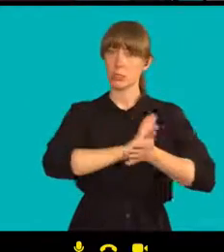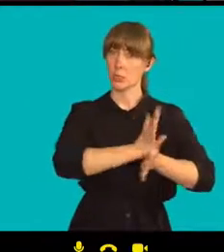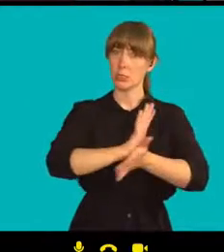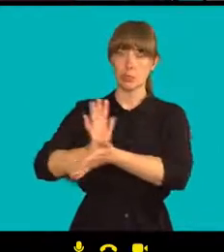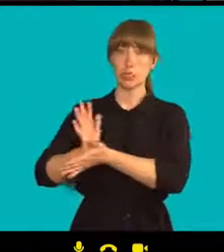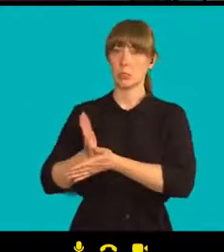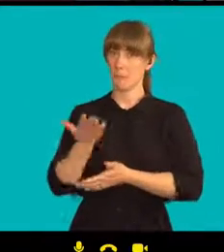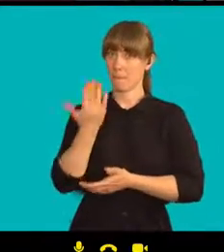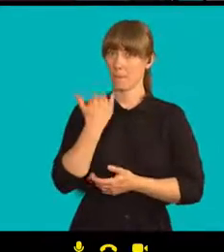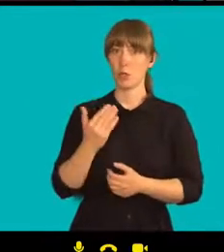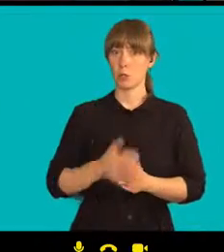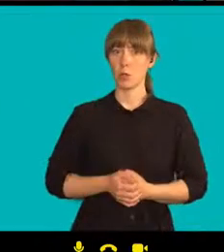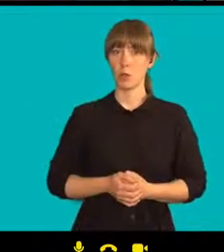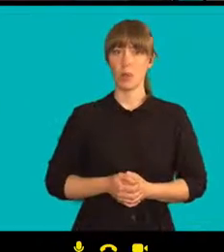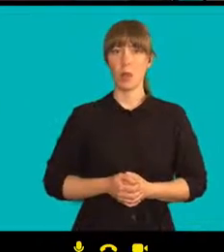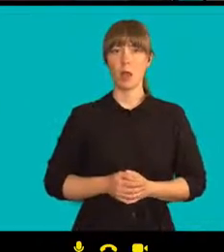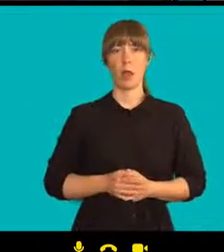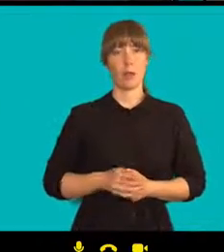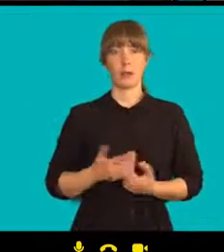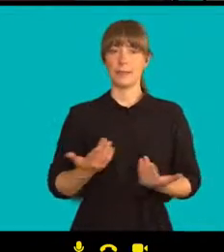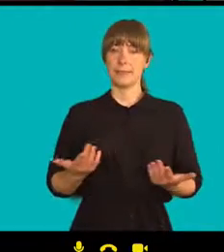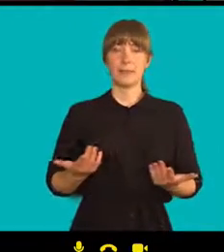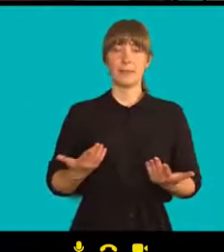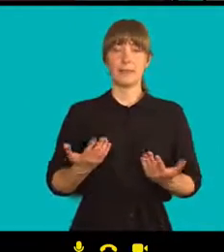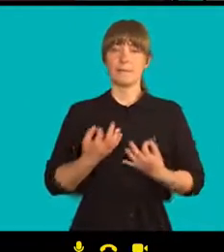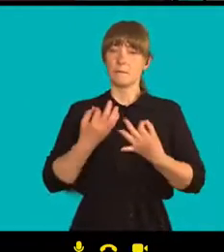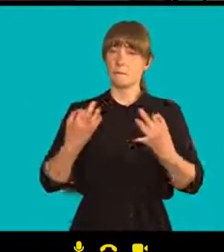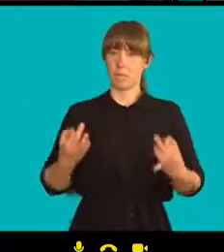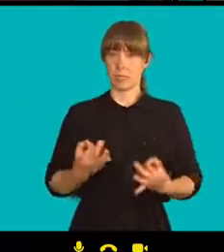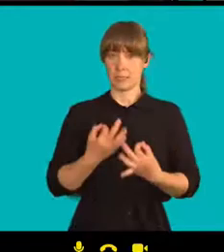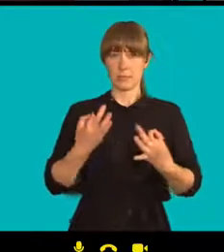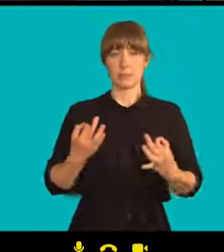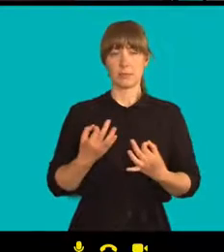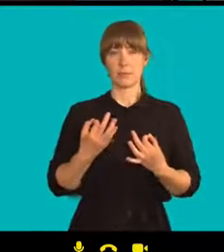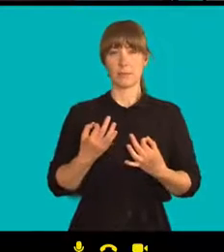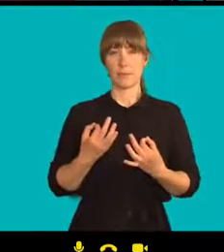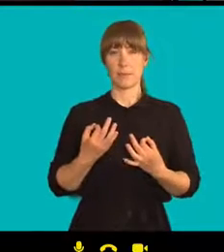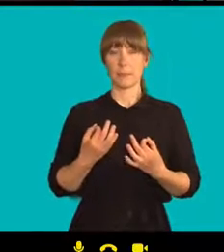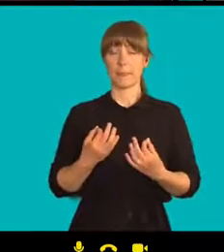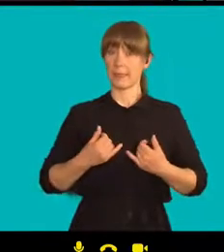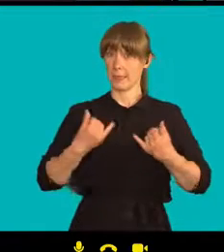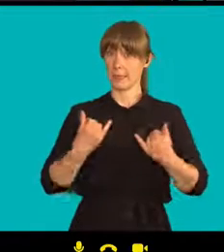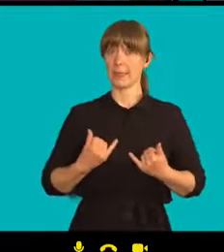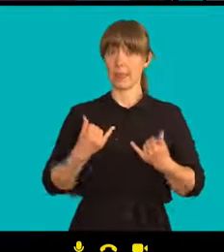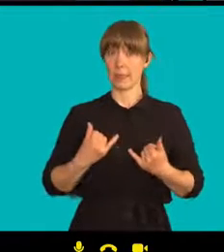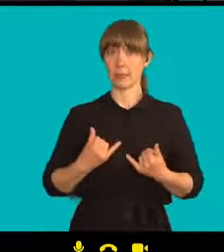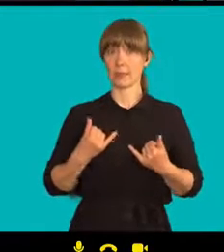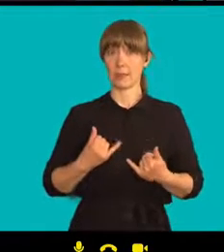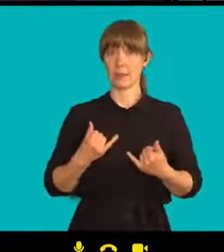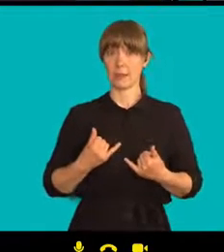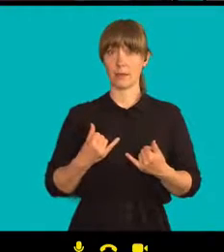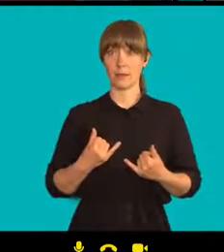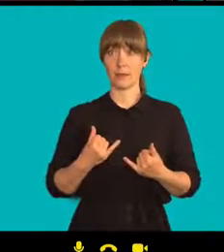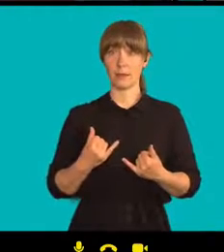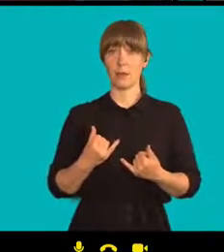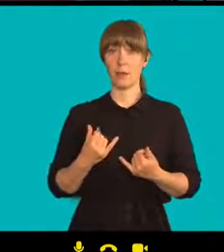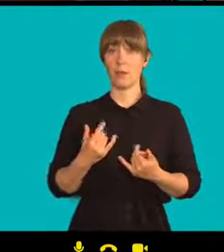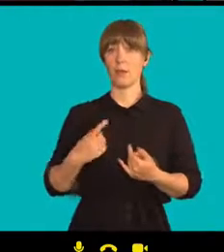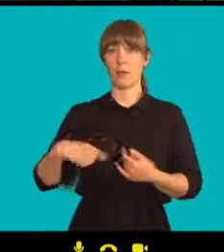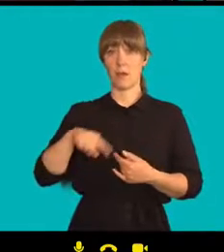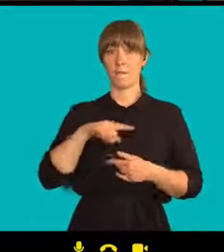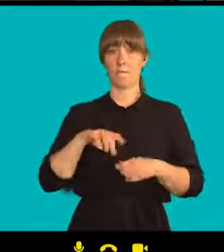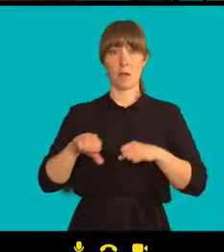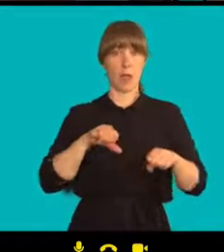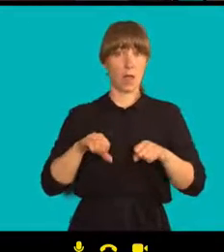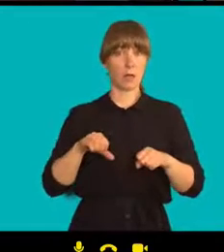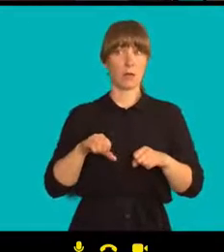To je v podstatě jakási cena, kterou ty úřady teď platí, protože vidí, jaký vliv mají takové aktivity a takovéto